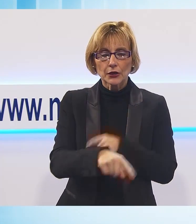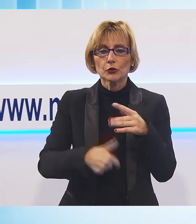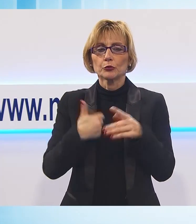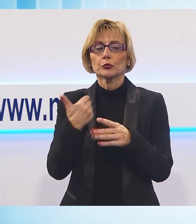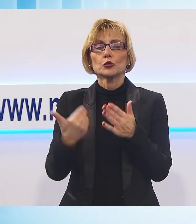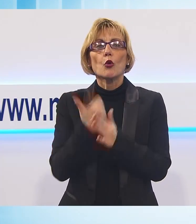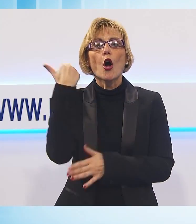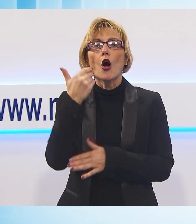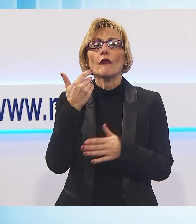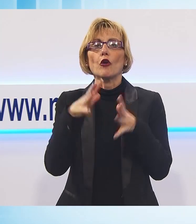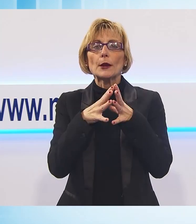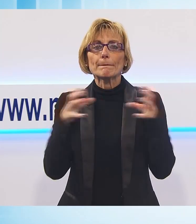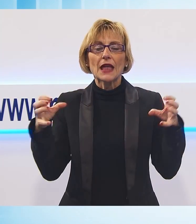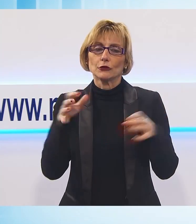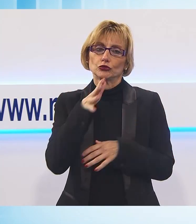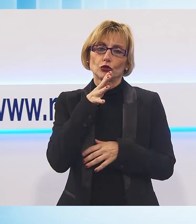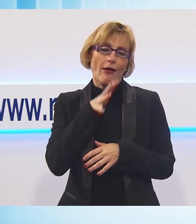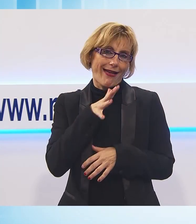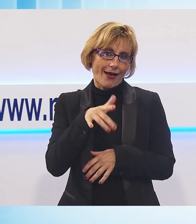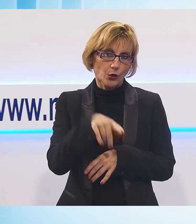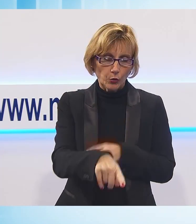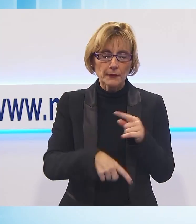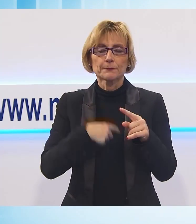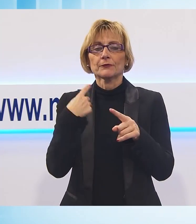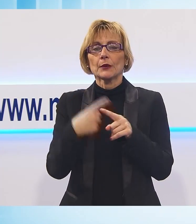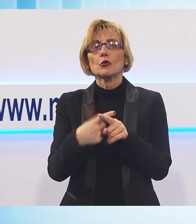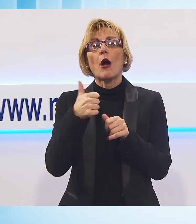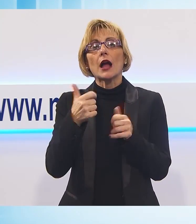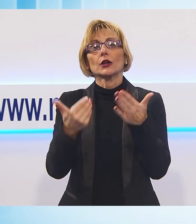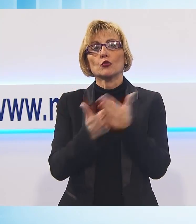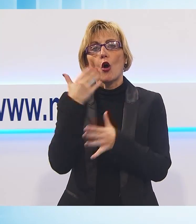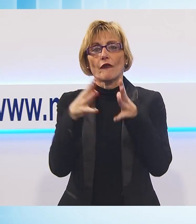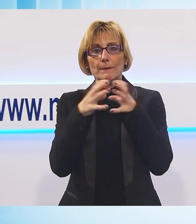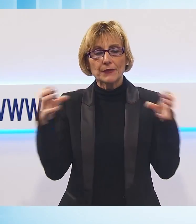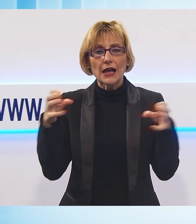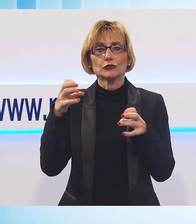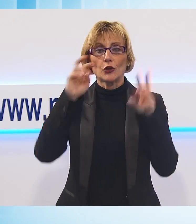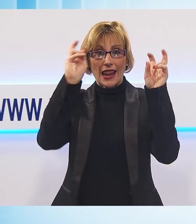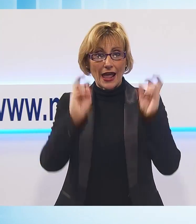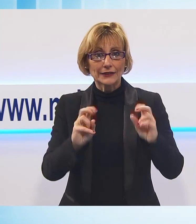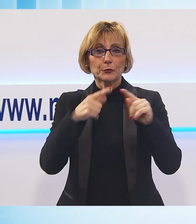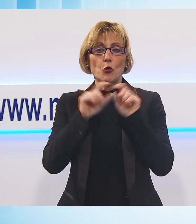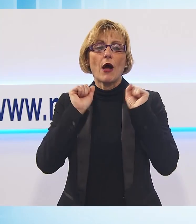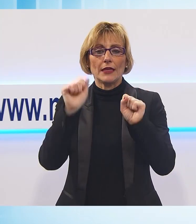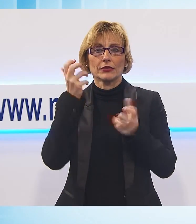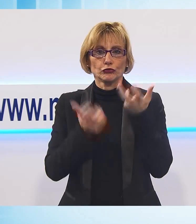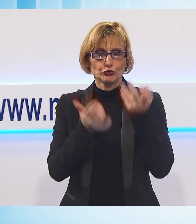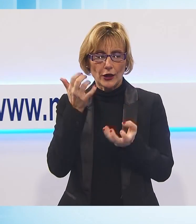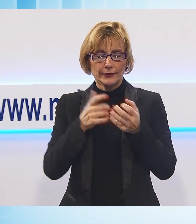idrico sanitario. I miglioramenti hanno riguardato anche gli impianti elettrici, l'antincendio. Oggi con gli spogliatoi,